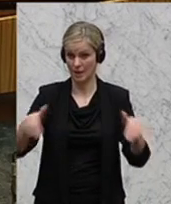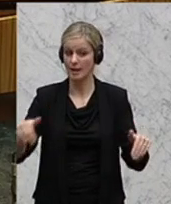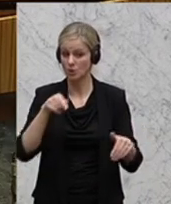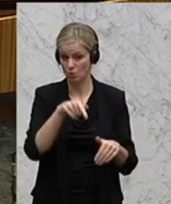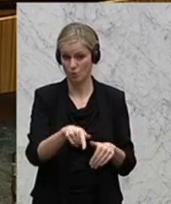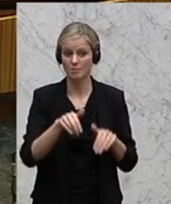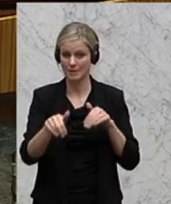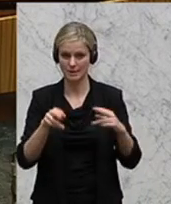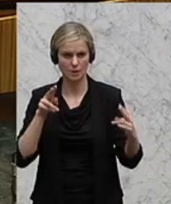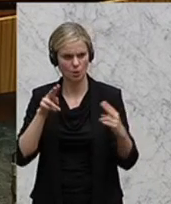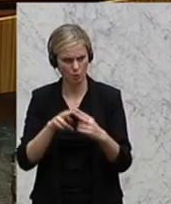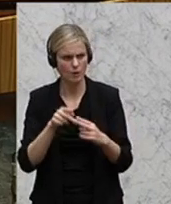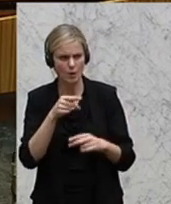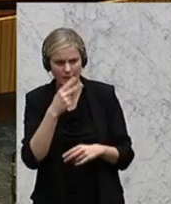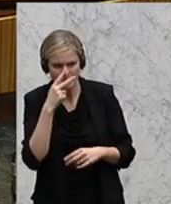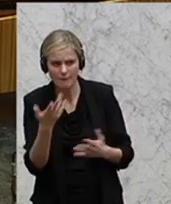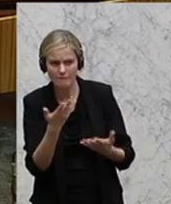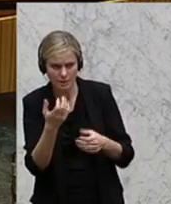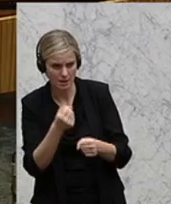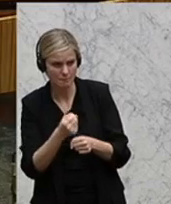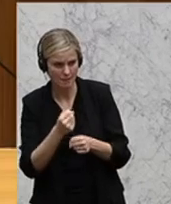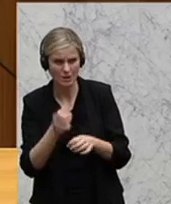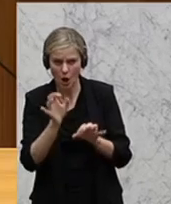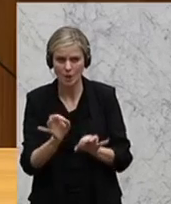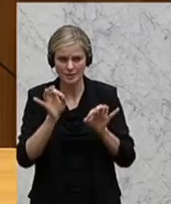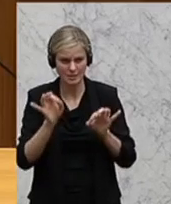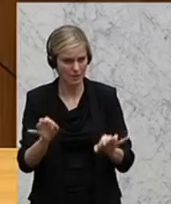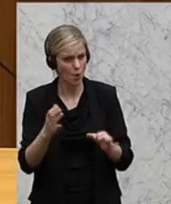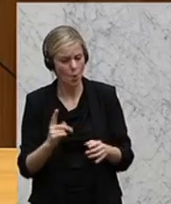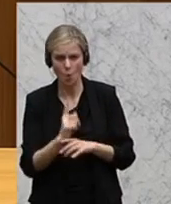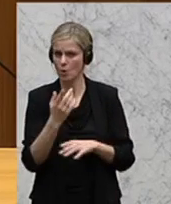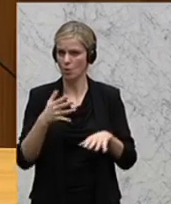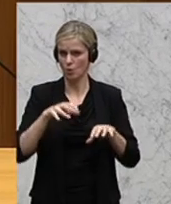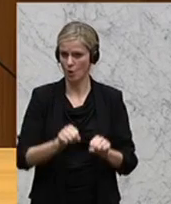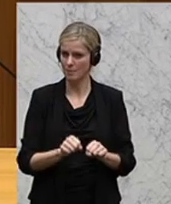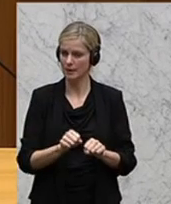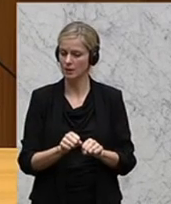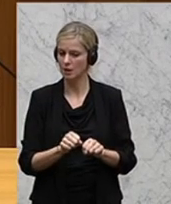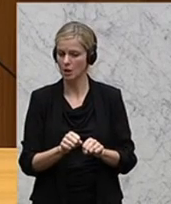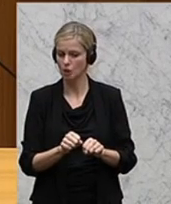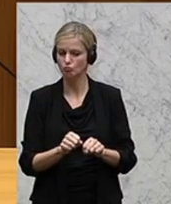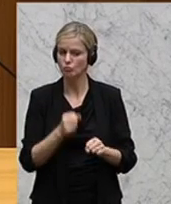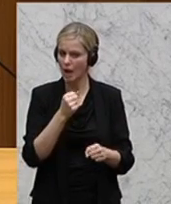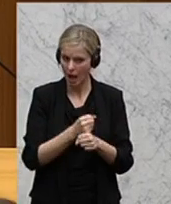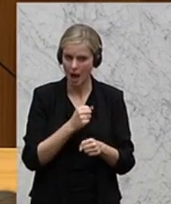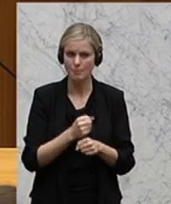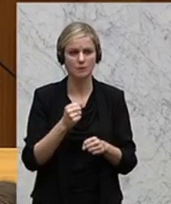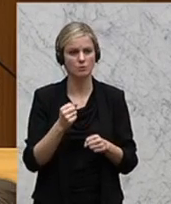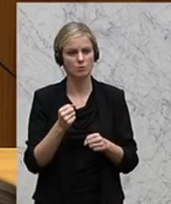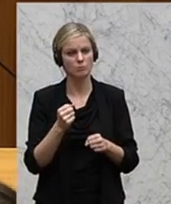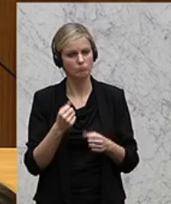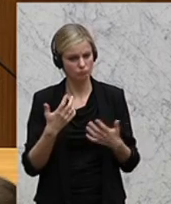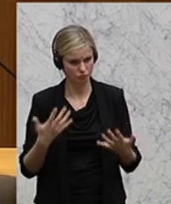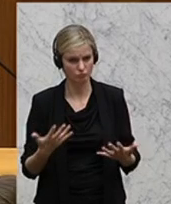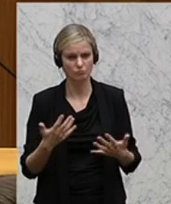getroffen, gesehen, was er tut, ausgezeichnete, hochkompetente, sehr beruhigende Arbeit in einer sehr aufgeheizten